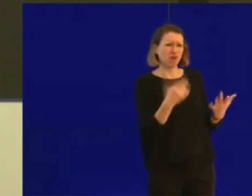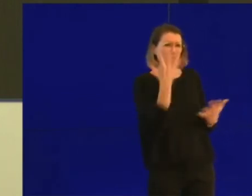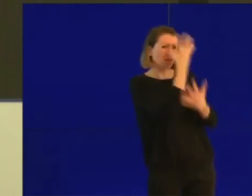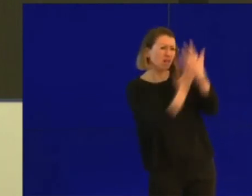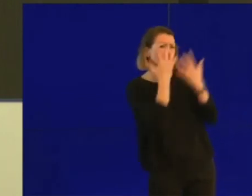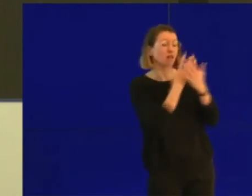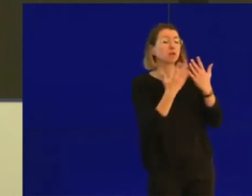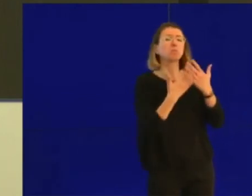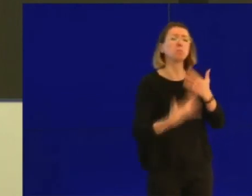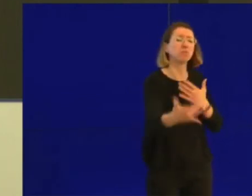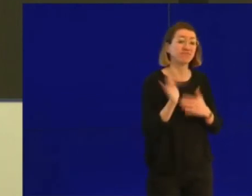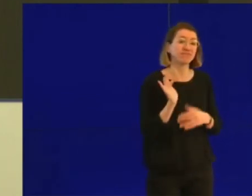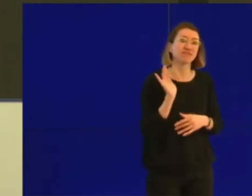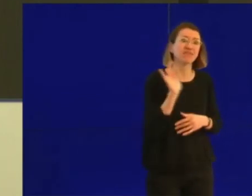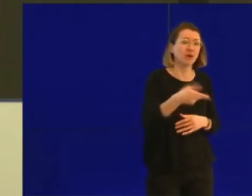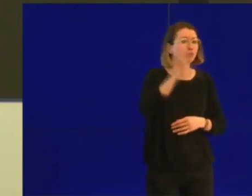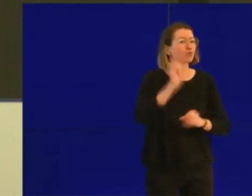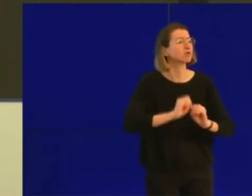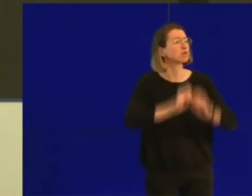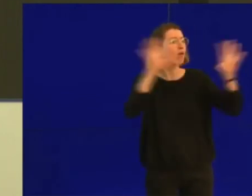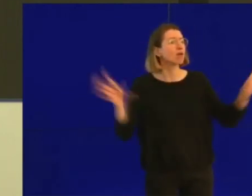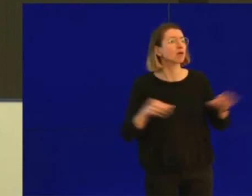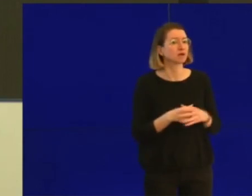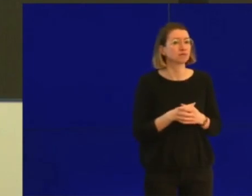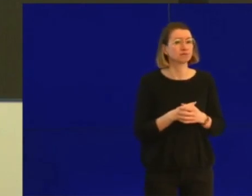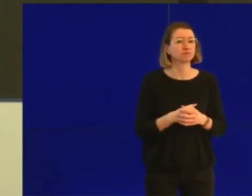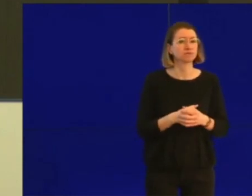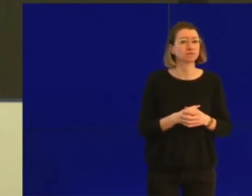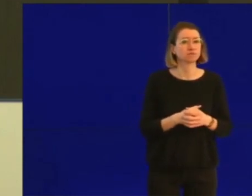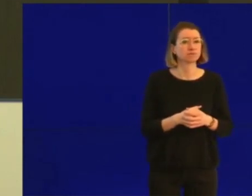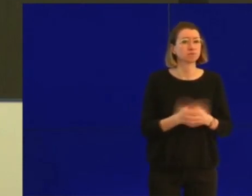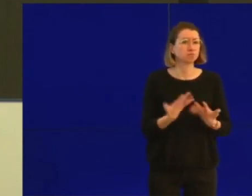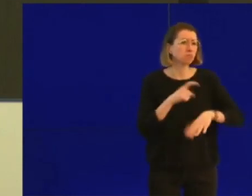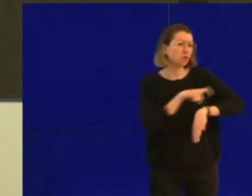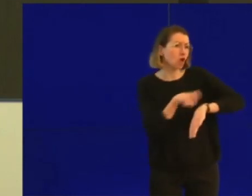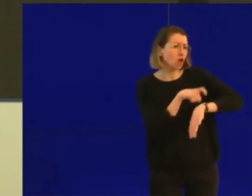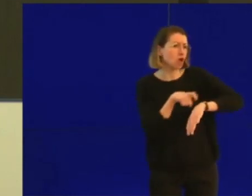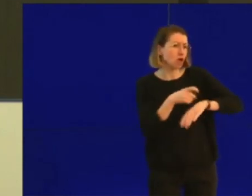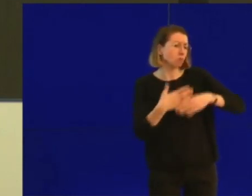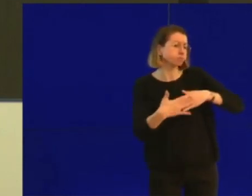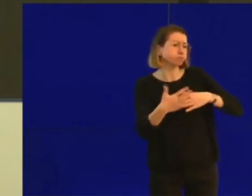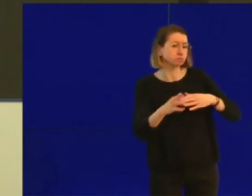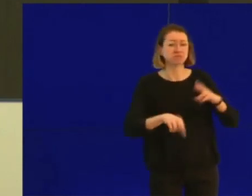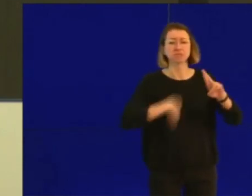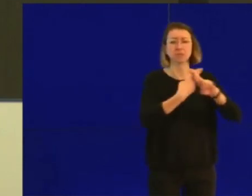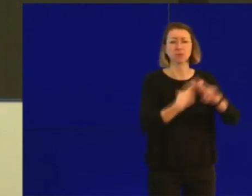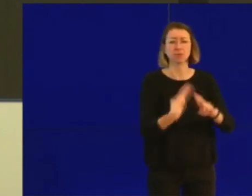Ça prend peut-être un petit peu de temps, quelques heures peut-être aujourd'hui, mais vous aurez les informations nécessaires à pouvoir respecter l'ensemble de ces consignes.